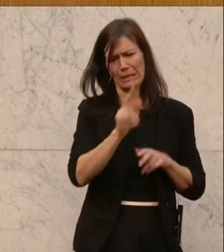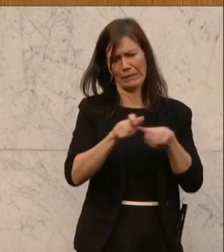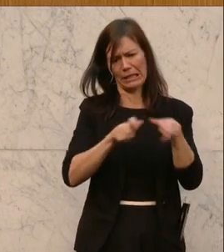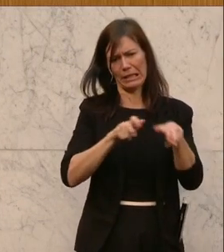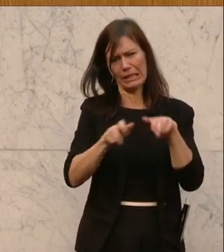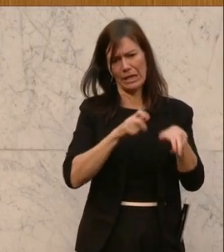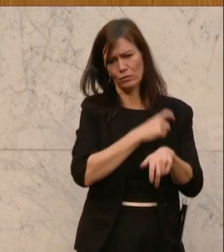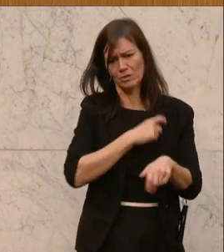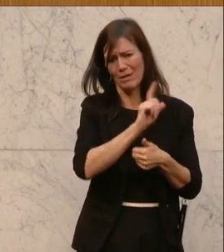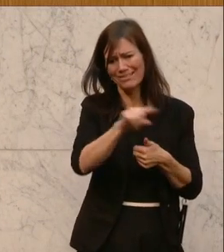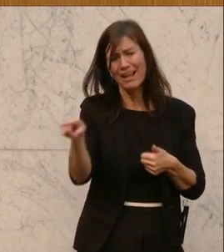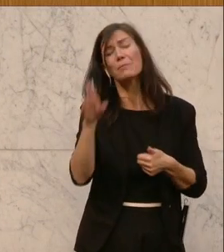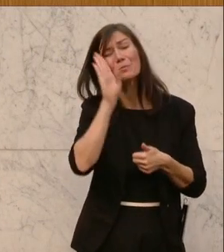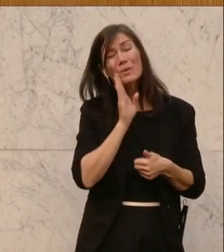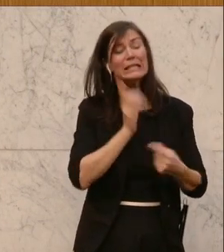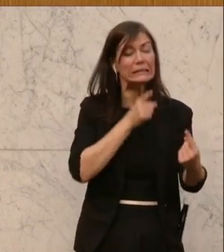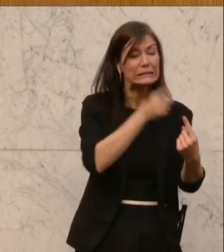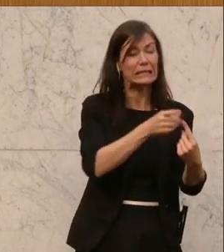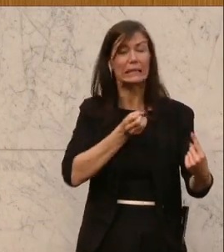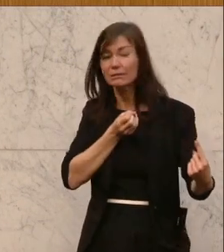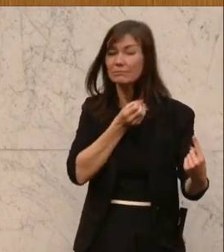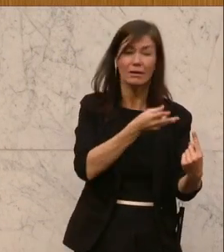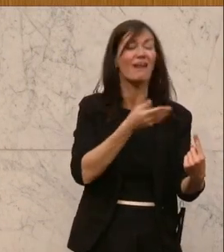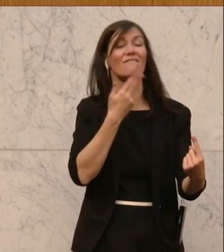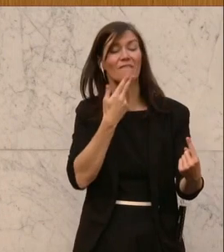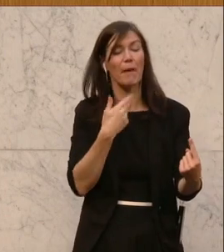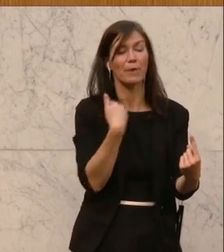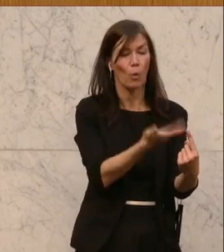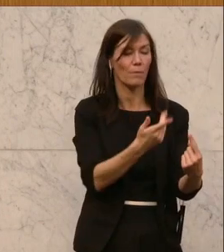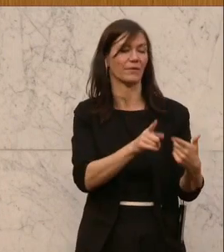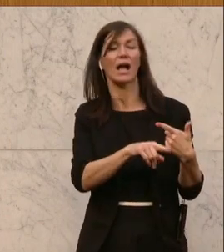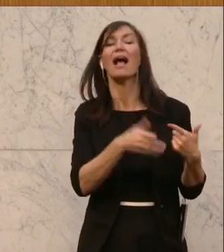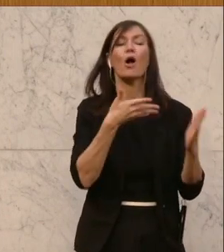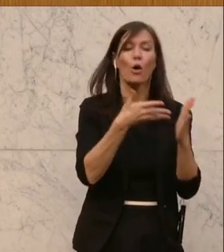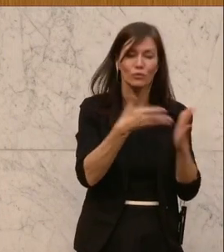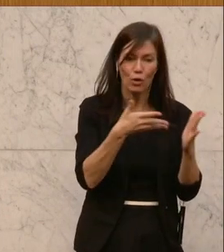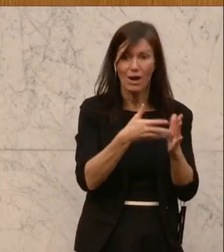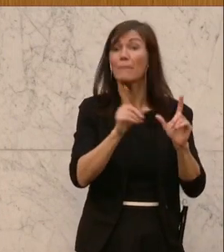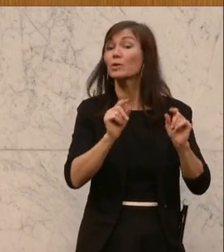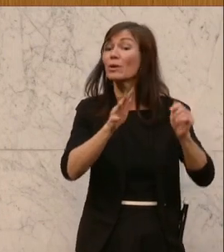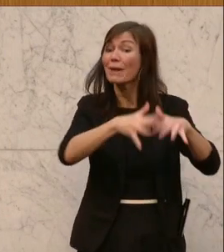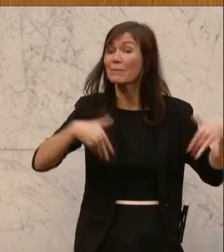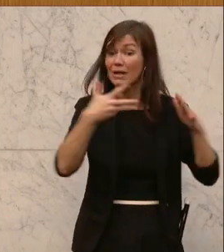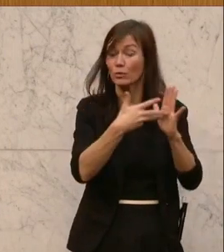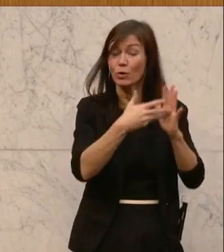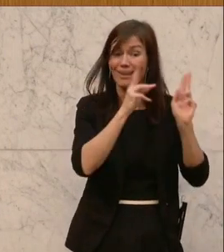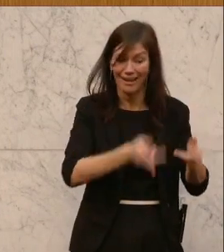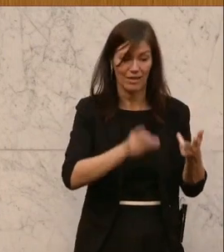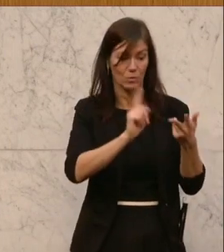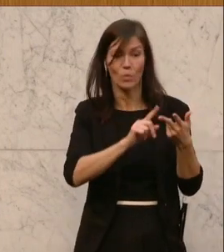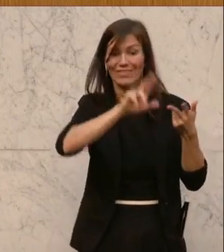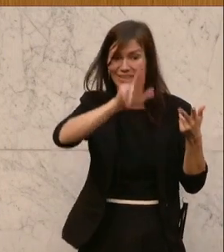transparent, sprich mit parlamentarischer Kontrolle, so dass es die richtigen Unternehmen bekommen, dann